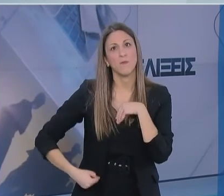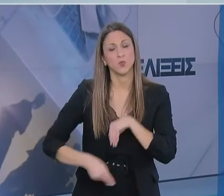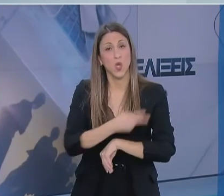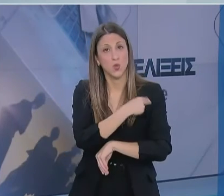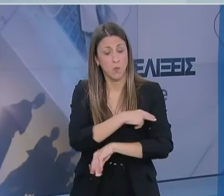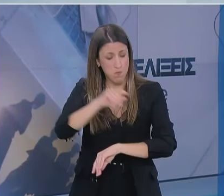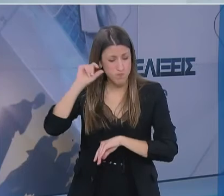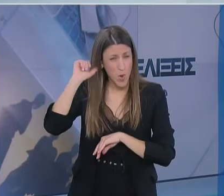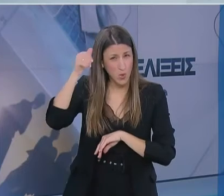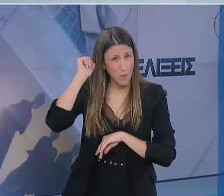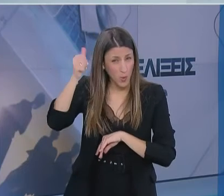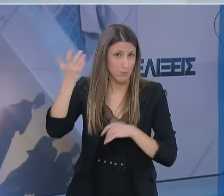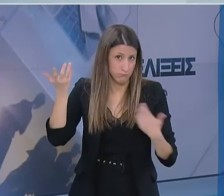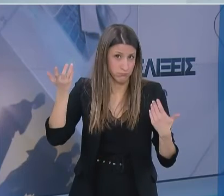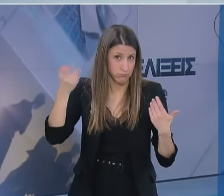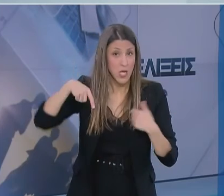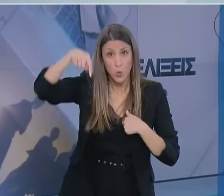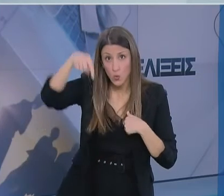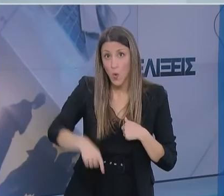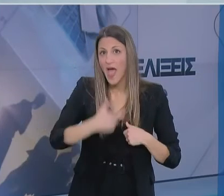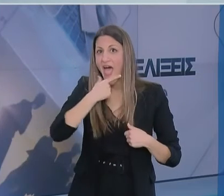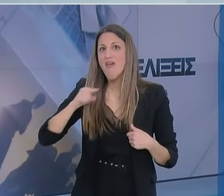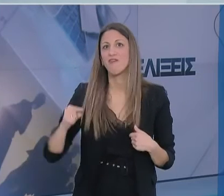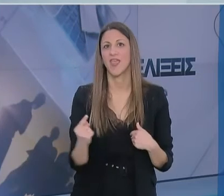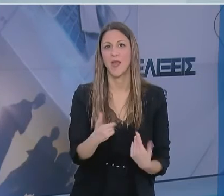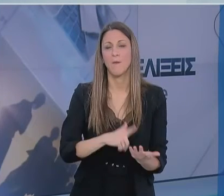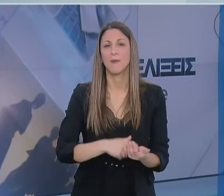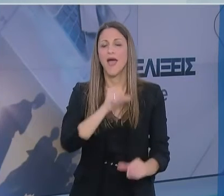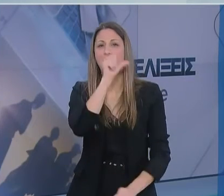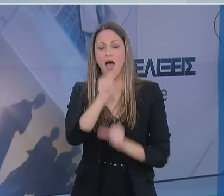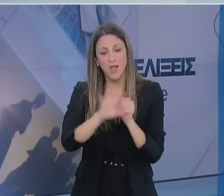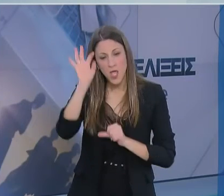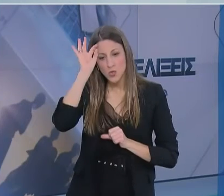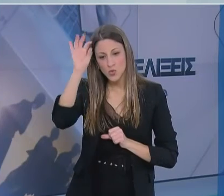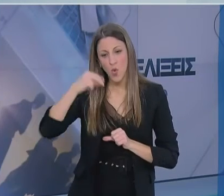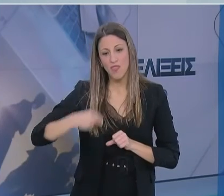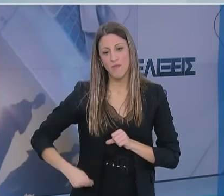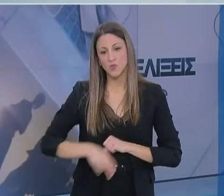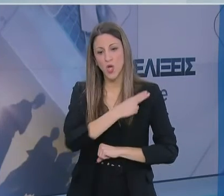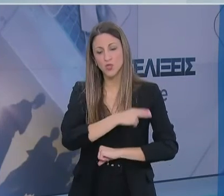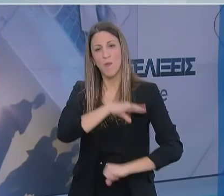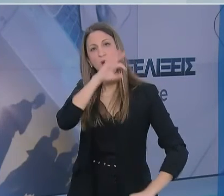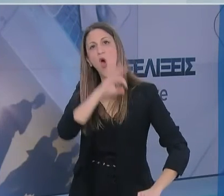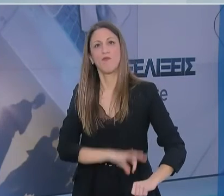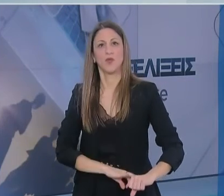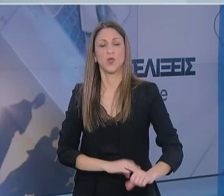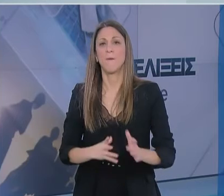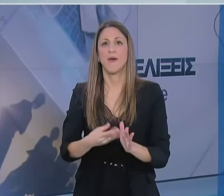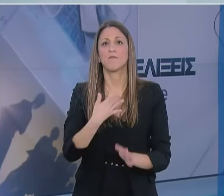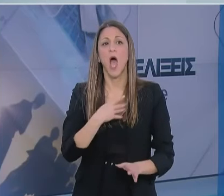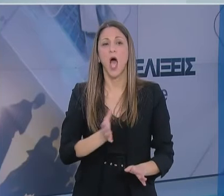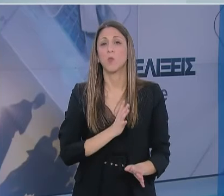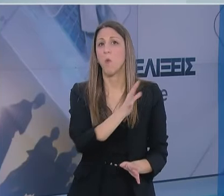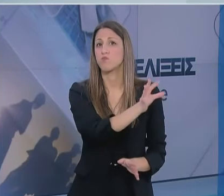υγείας. Συμφωνείτε με την άποψη ότι είναι τώρα ευκαιρία να γίνει μια σοβαρή παρέμβαση μόνιμη, σταθερή και σε βάθος χρόνου στο σύστημα